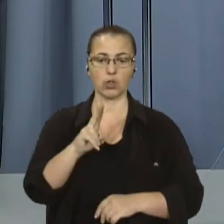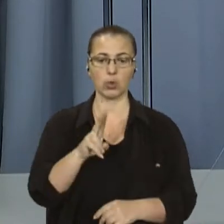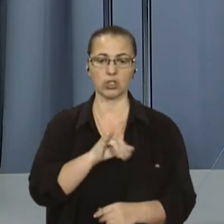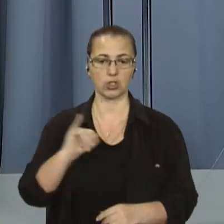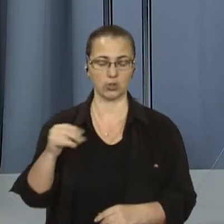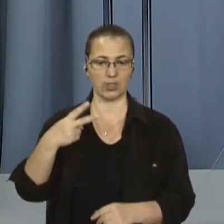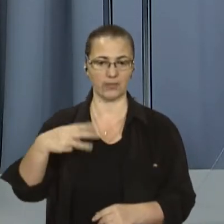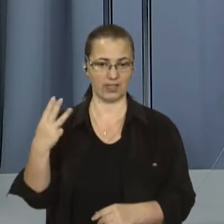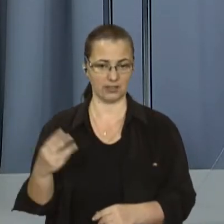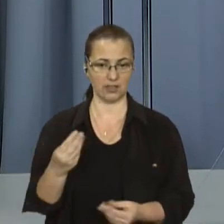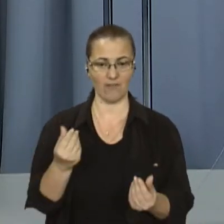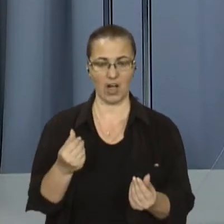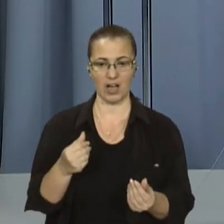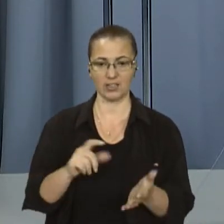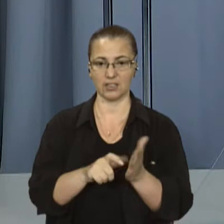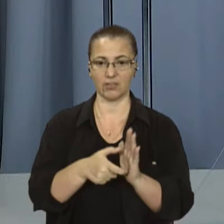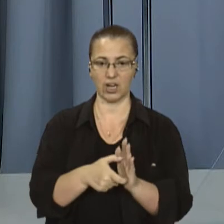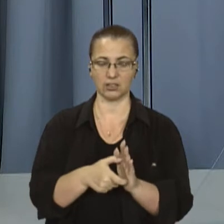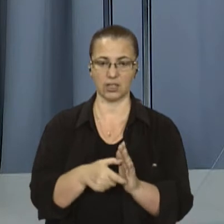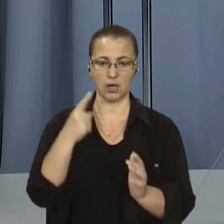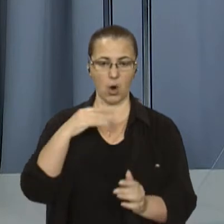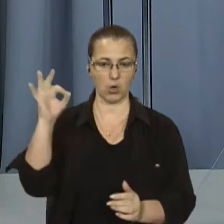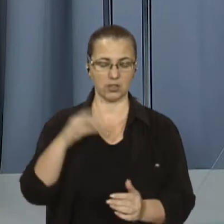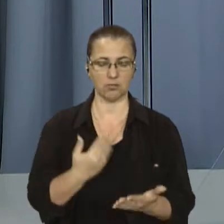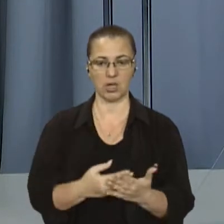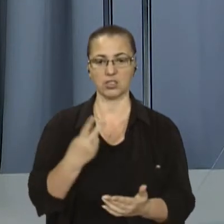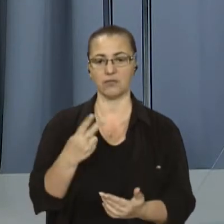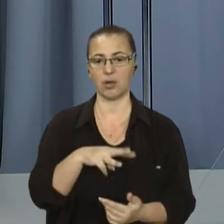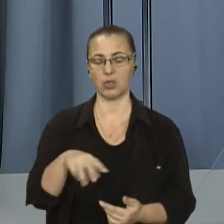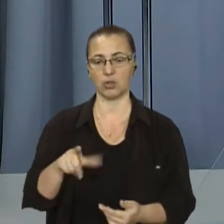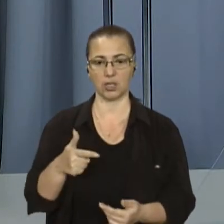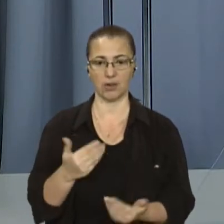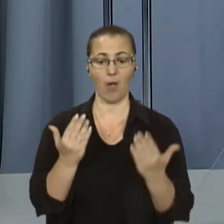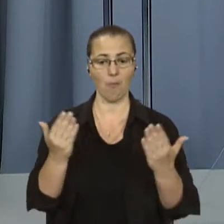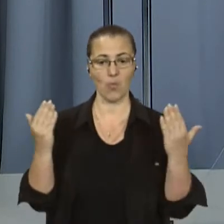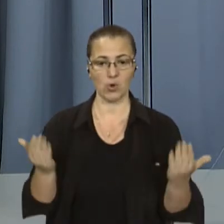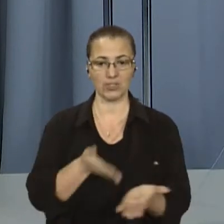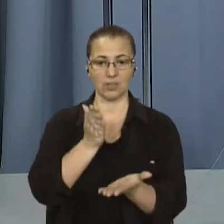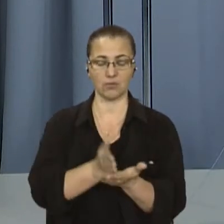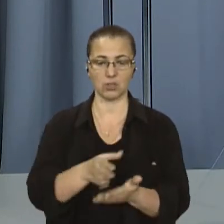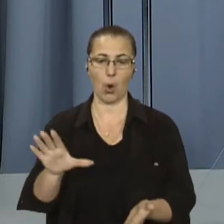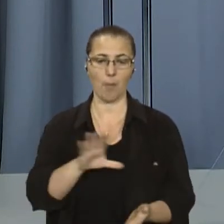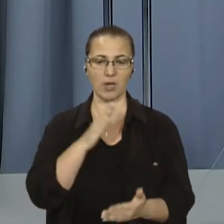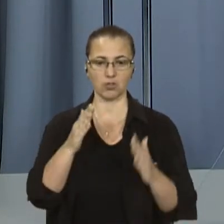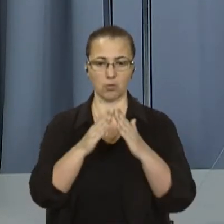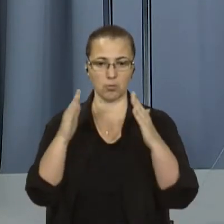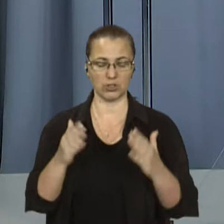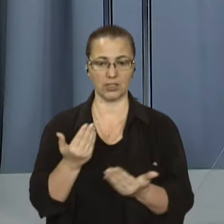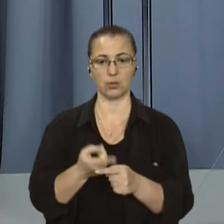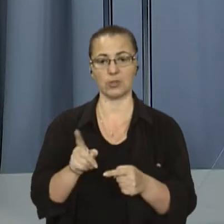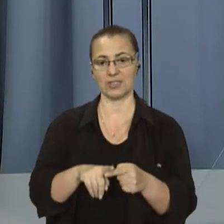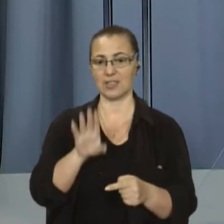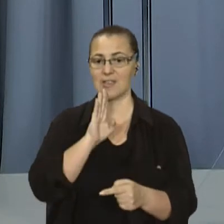23. Вартість квартири оцінюють в майже 2 мільйони гривень. Музей Крушельницької розміщений в колишньому будинку співачки,